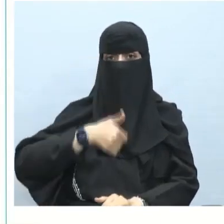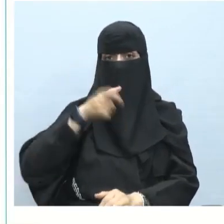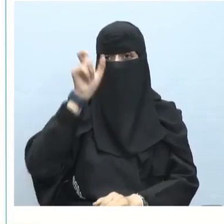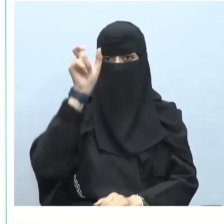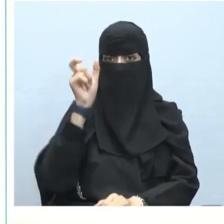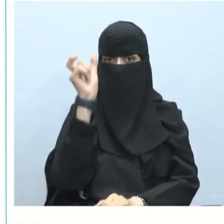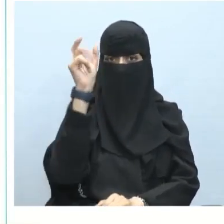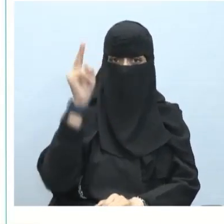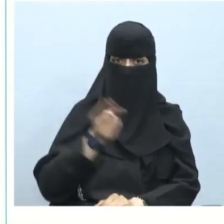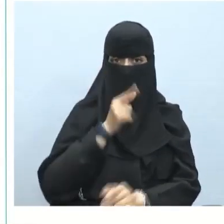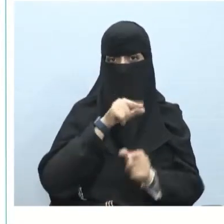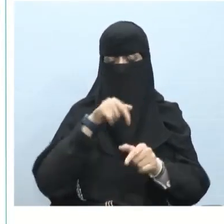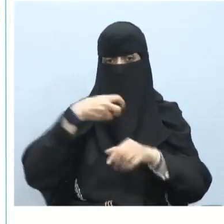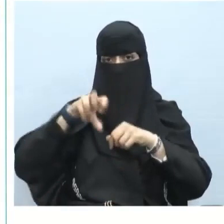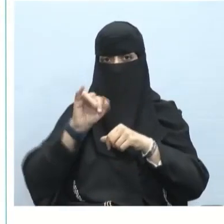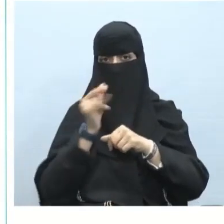من الناس